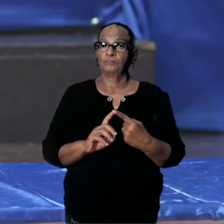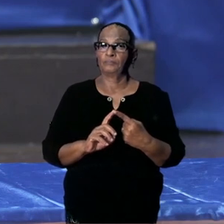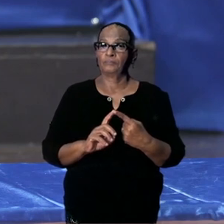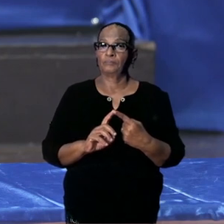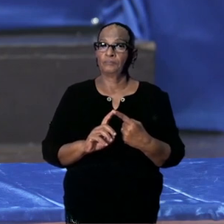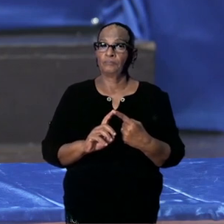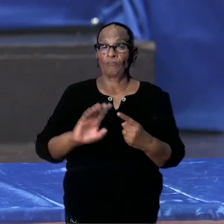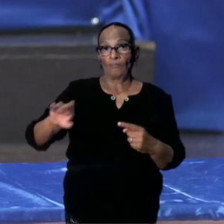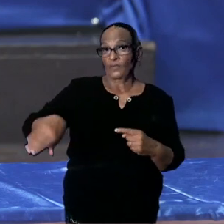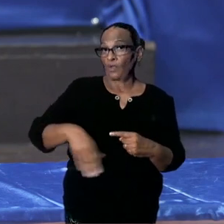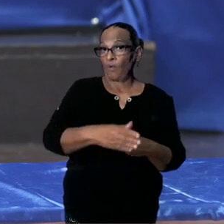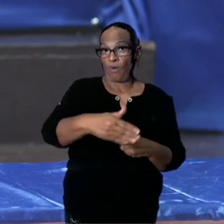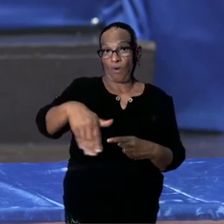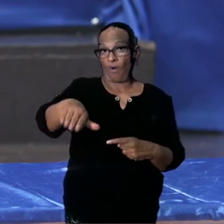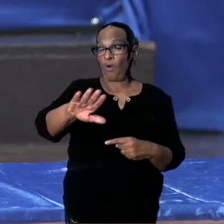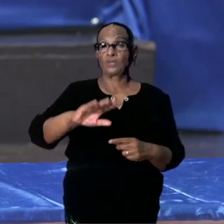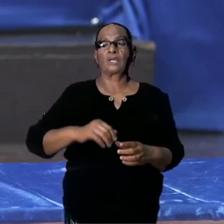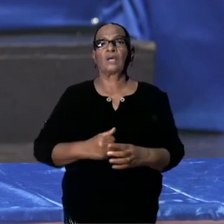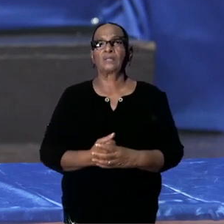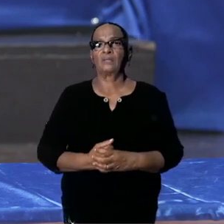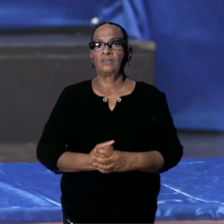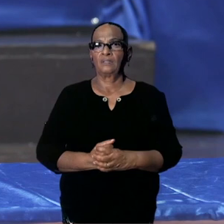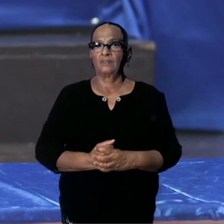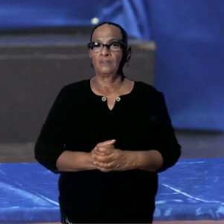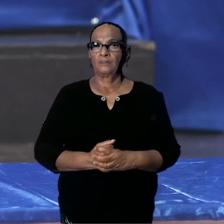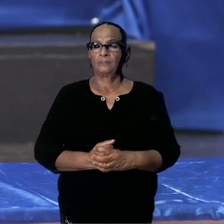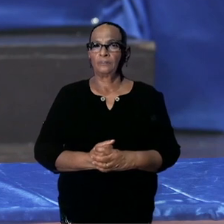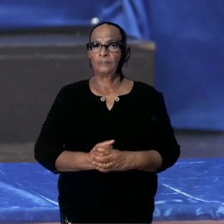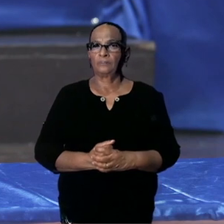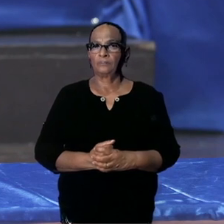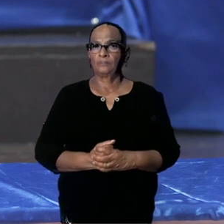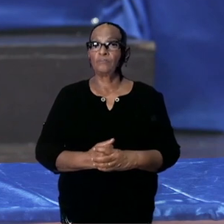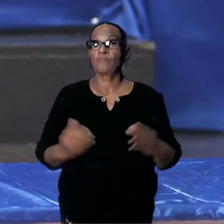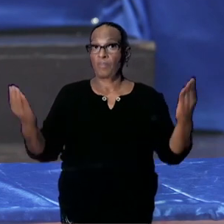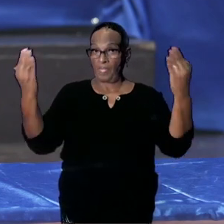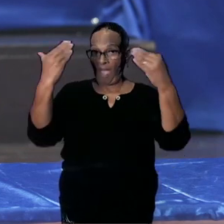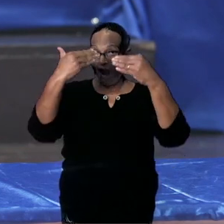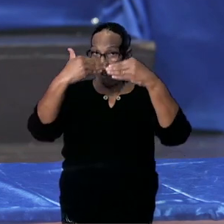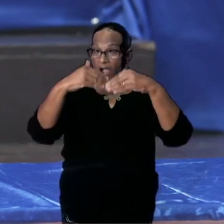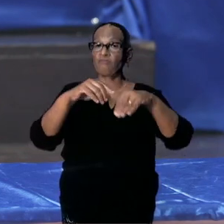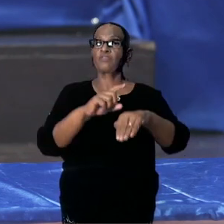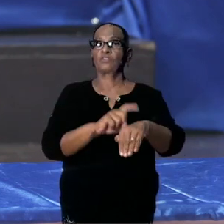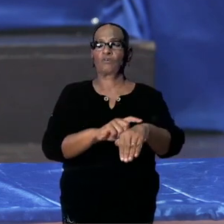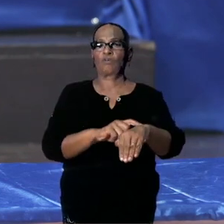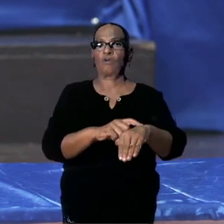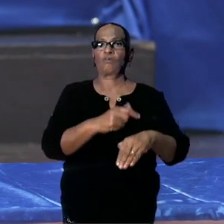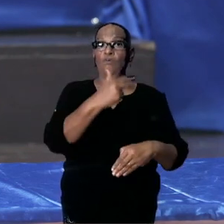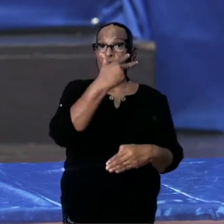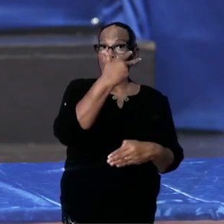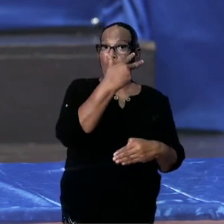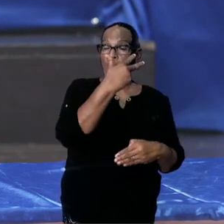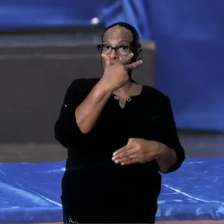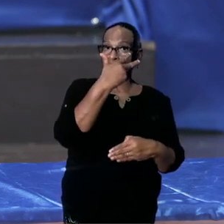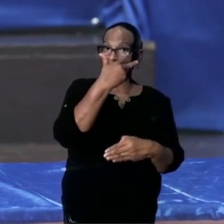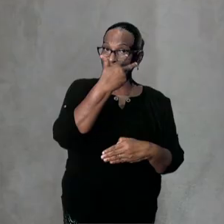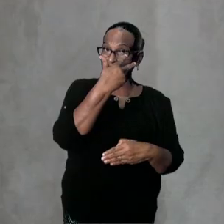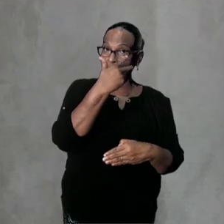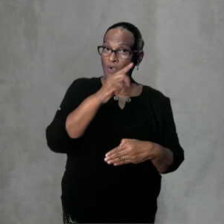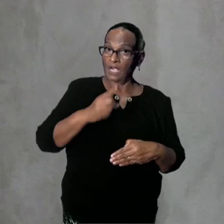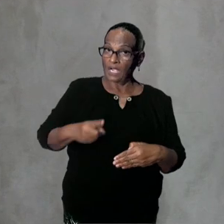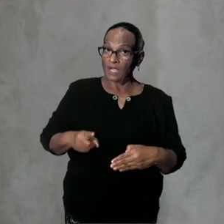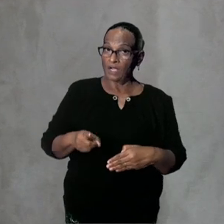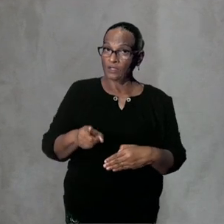Het uitgaansverbod, ofwel de avondklok, is vanaf woensdag of nee, vanaf